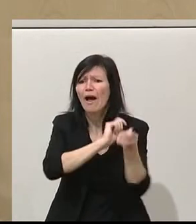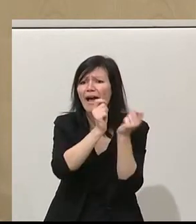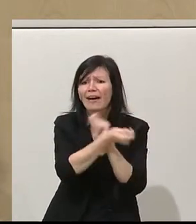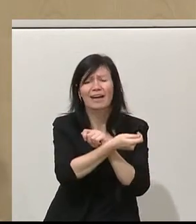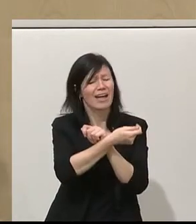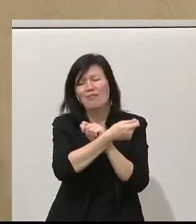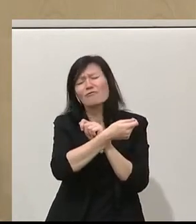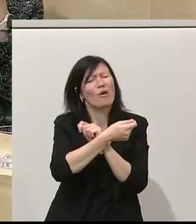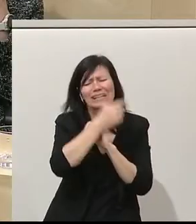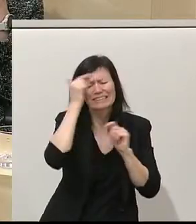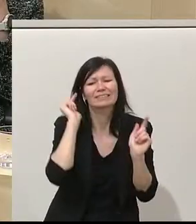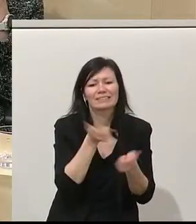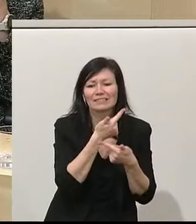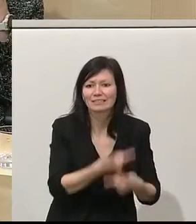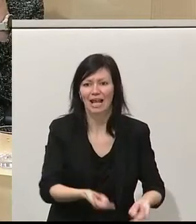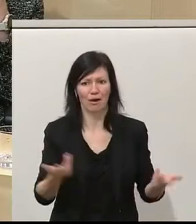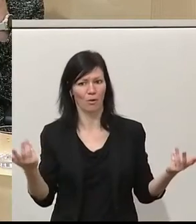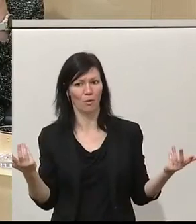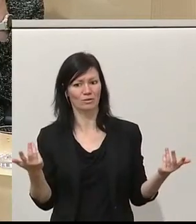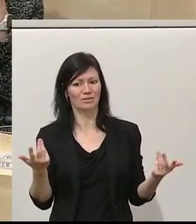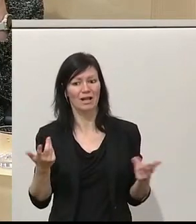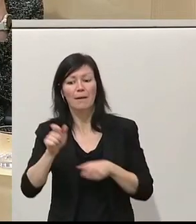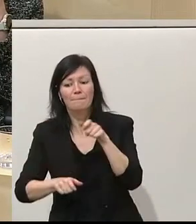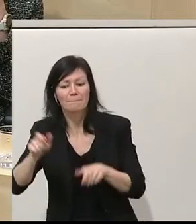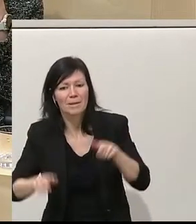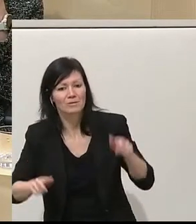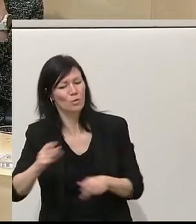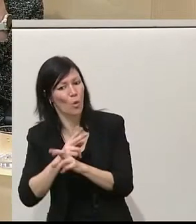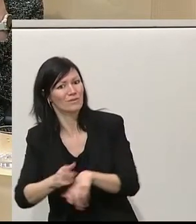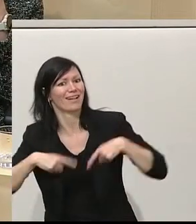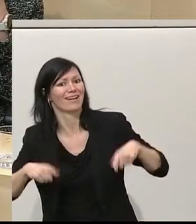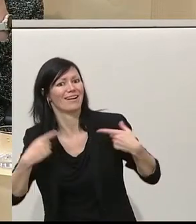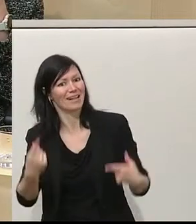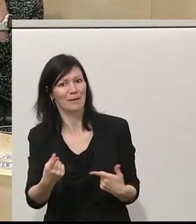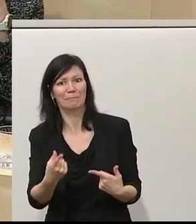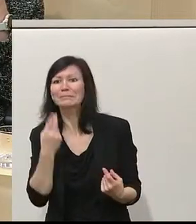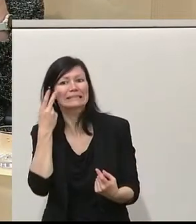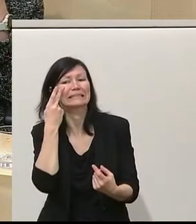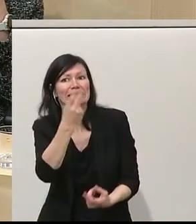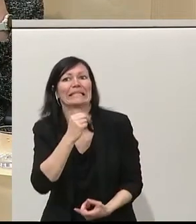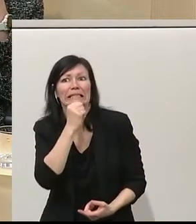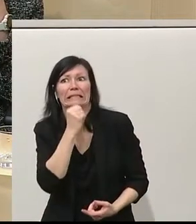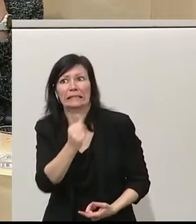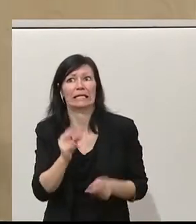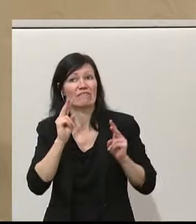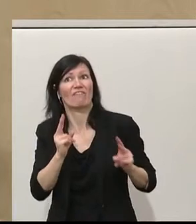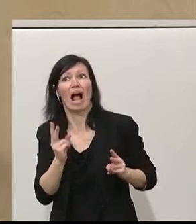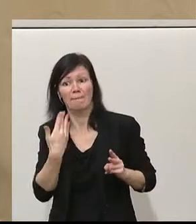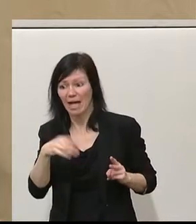Steuerreform aufmalen und die Menschen in Österreich werden sich die Entlastung wiederum selbst zahlen und am Schluss noch mehr belastet sein, als sie vorher es waren.